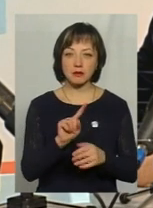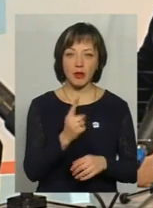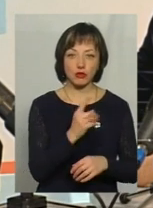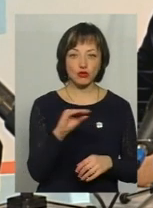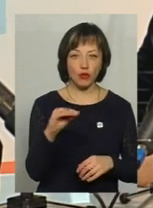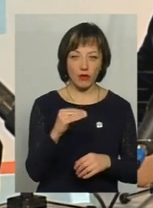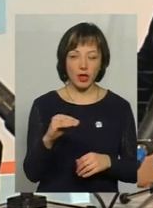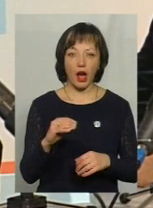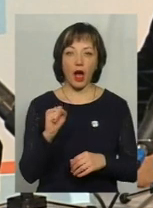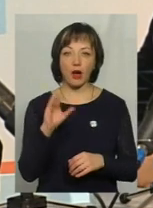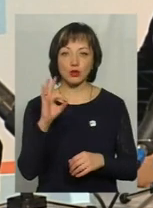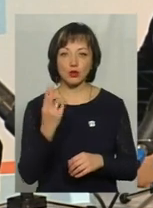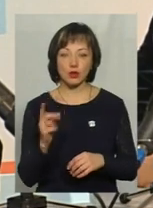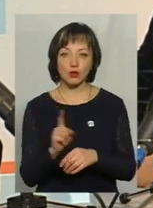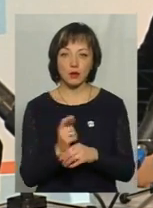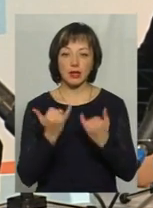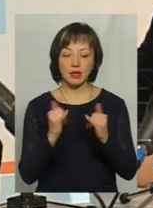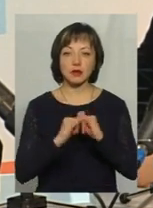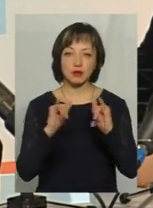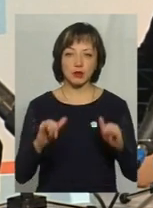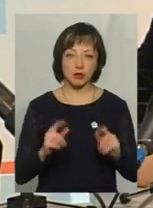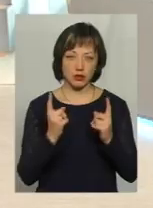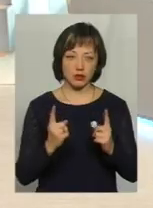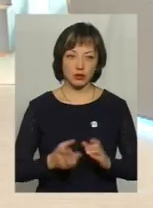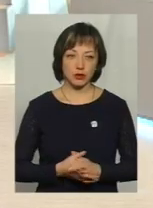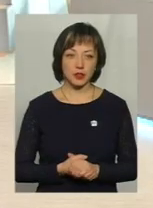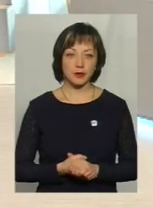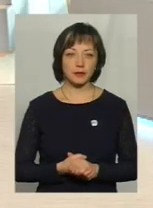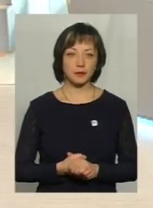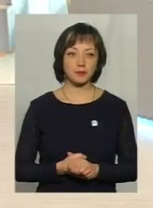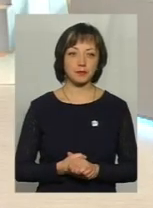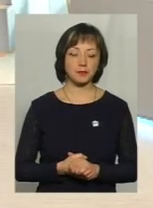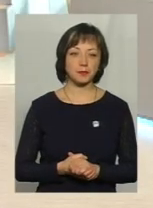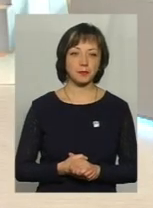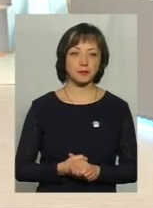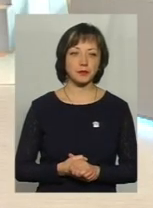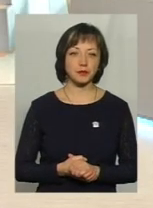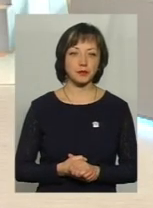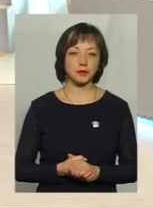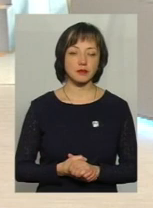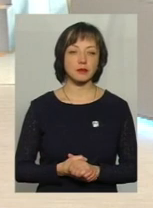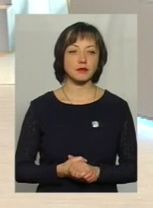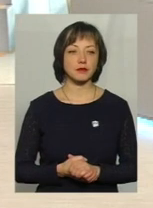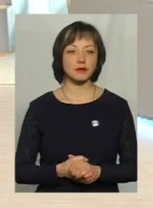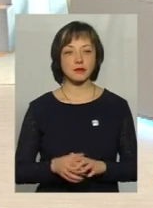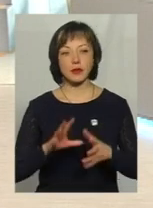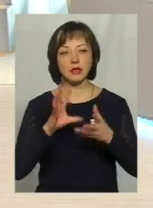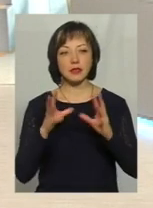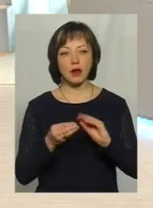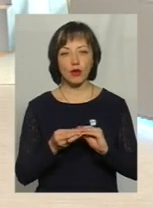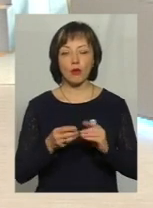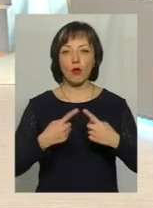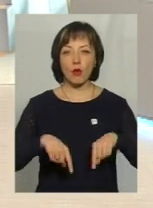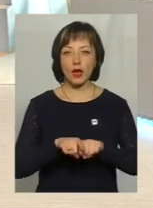жовтня. А соціальна норма для них збільшилася значно. Скажіть, будь ласка, загалом повноваження органів місцевого